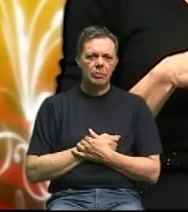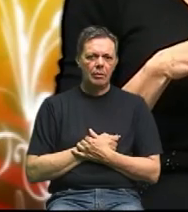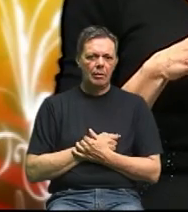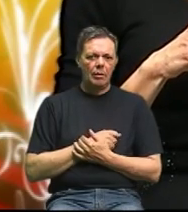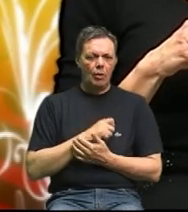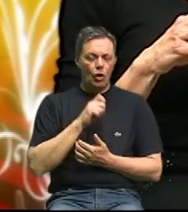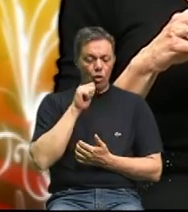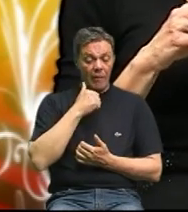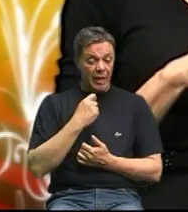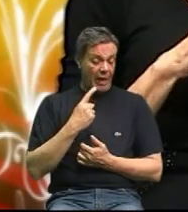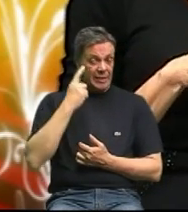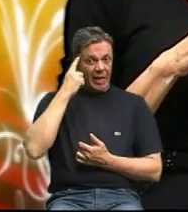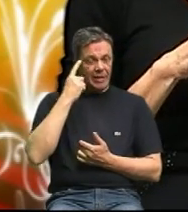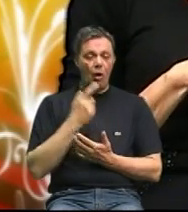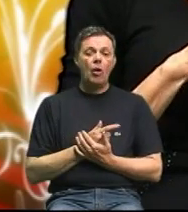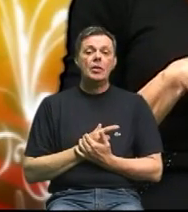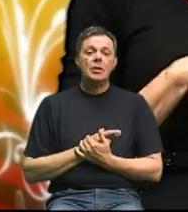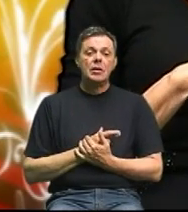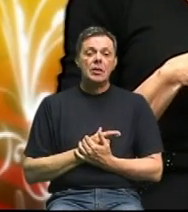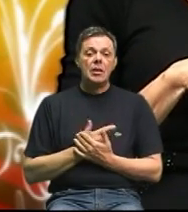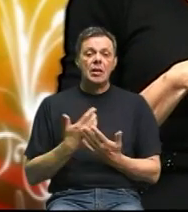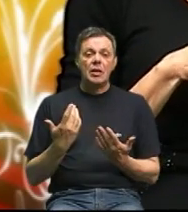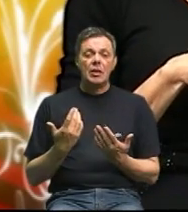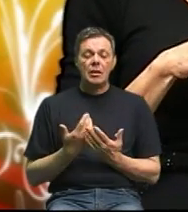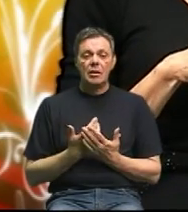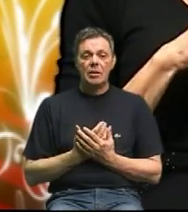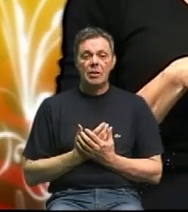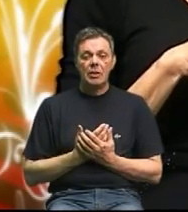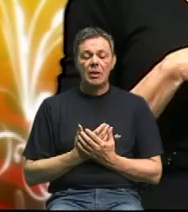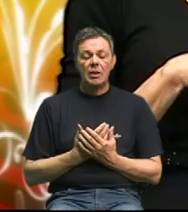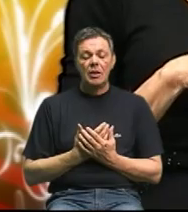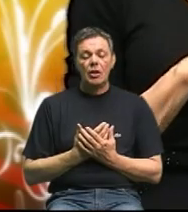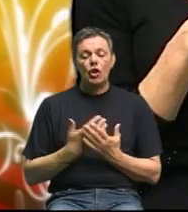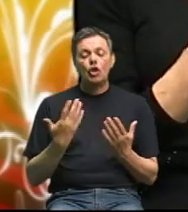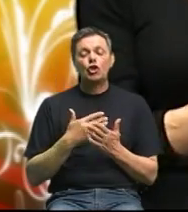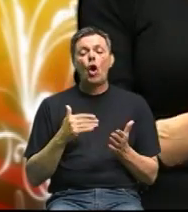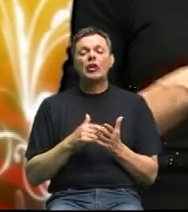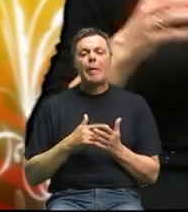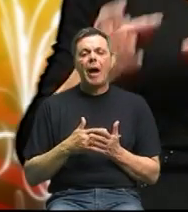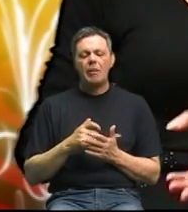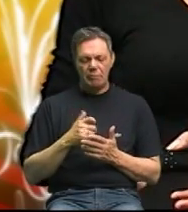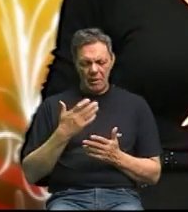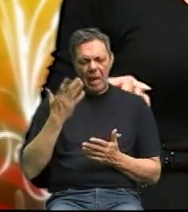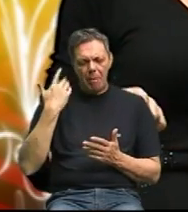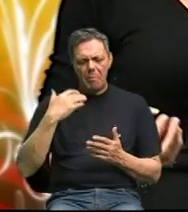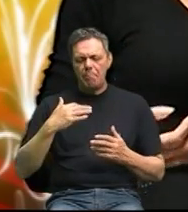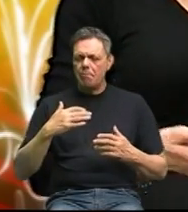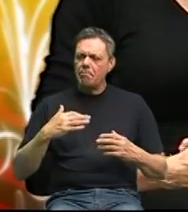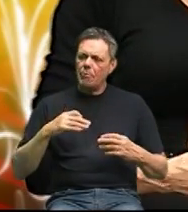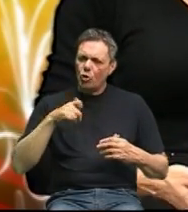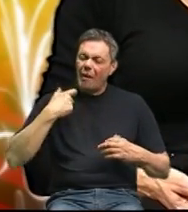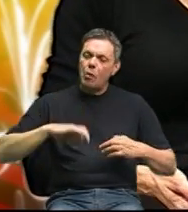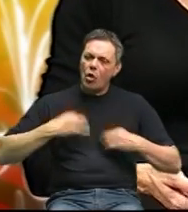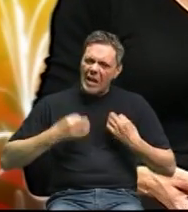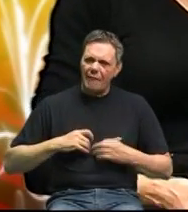znal kako treba i što treba da by byl zdrav da by mršavil i